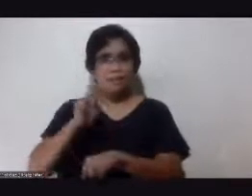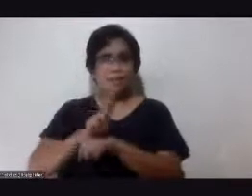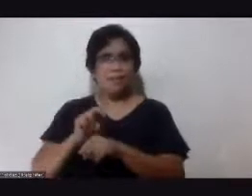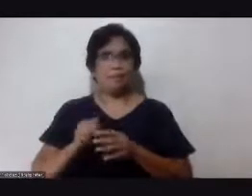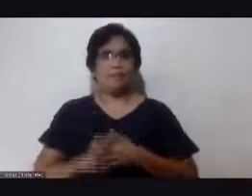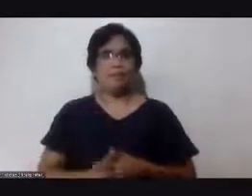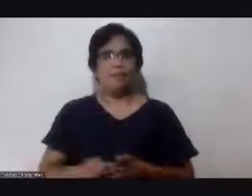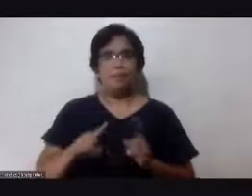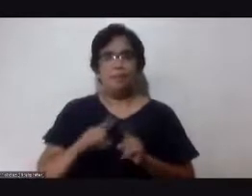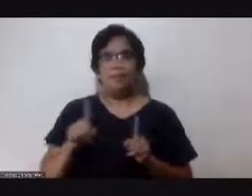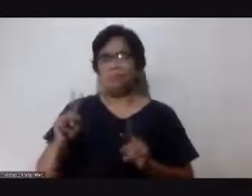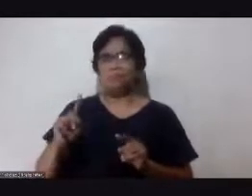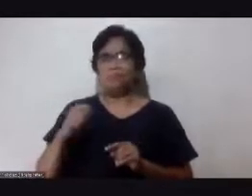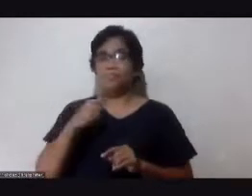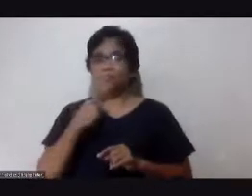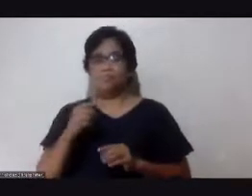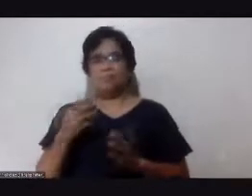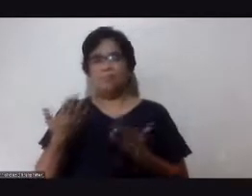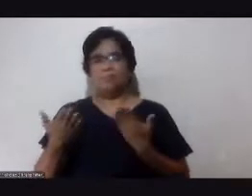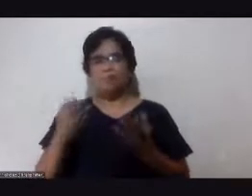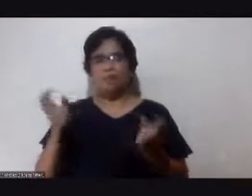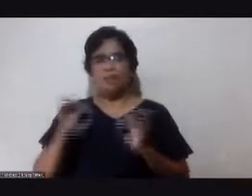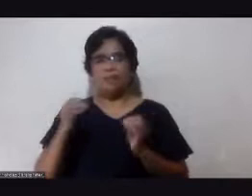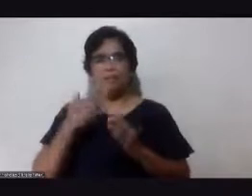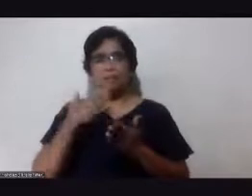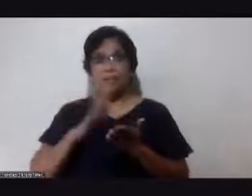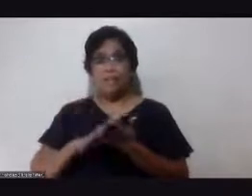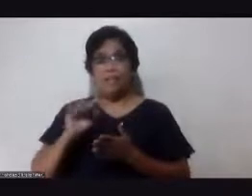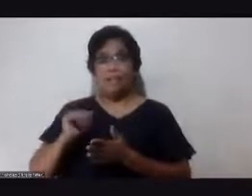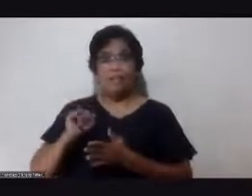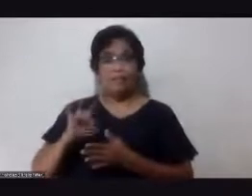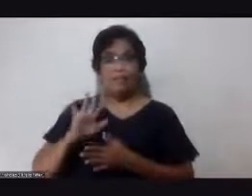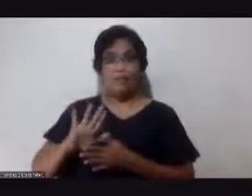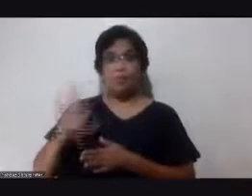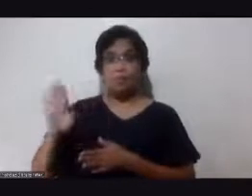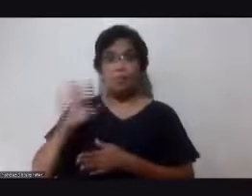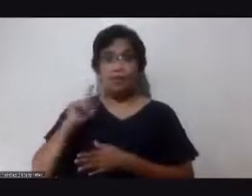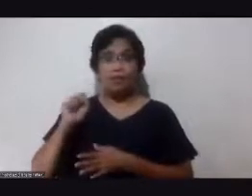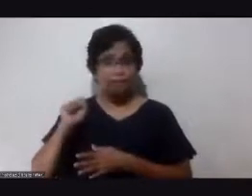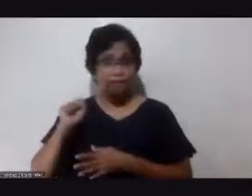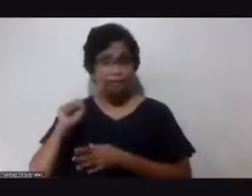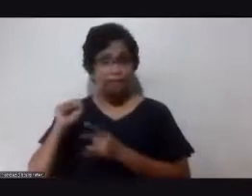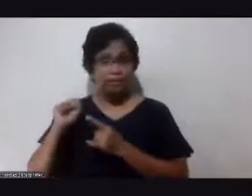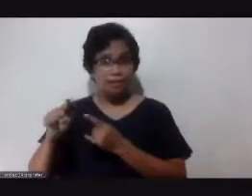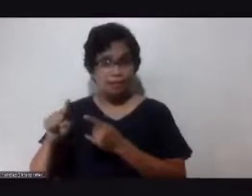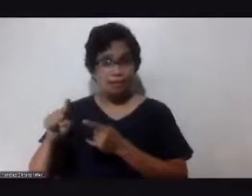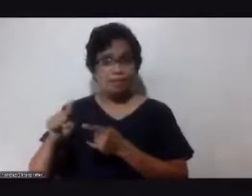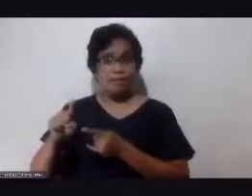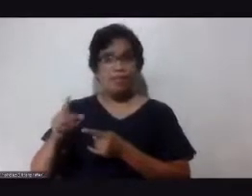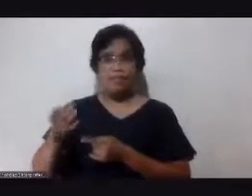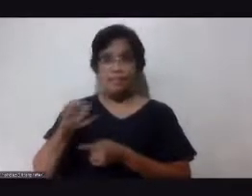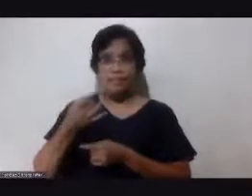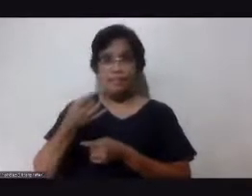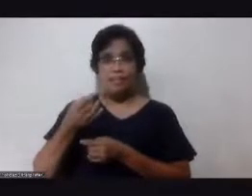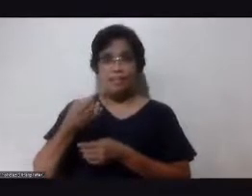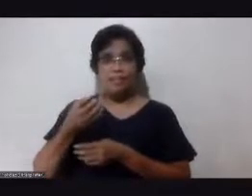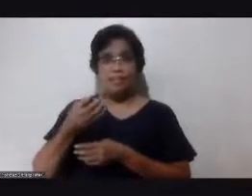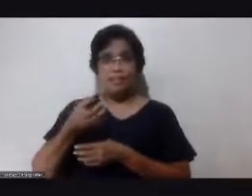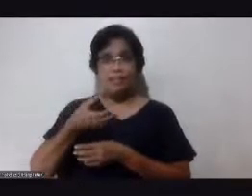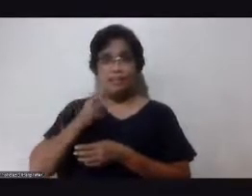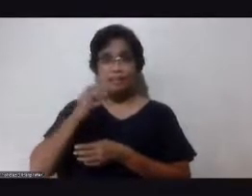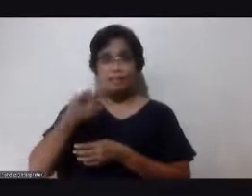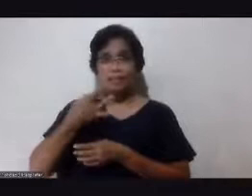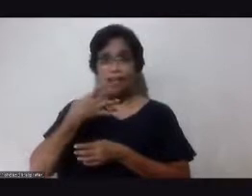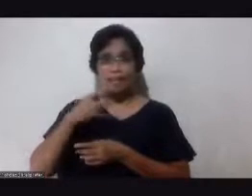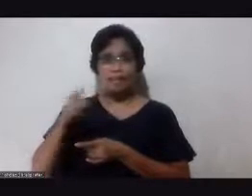ko siguro wala namang masama kung yung kapatid mo na may psoriasis ay uminom niyan okay so tinanong niya ako paano inumin